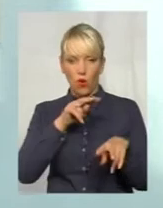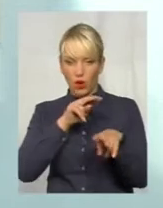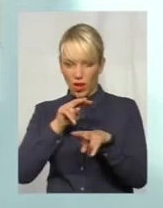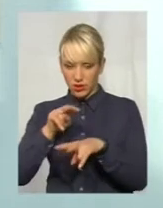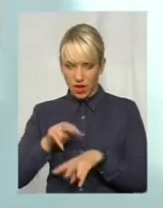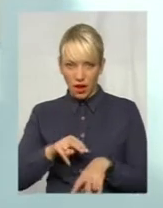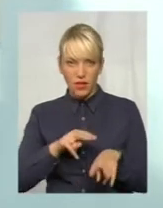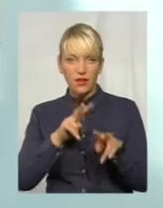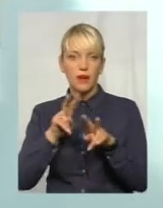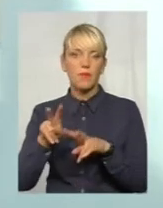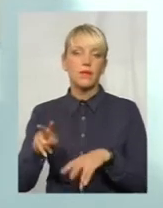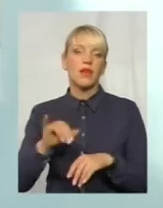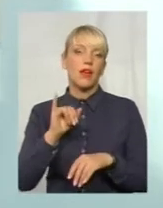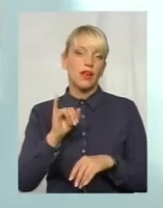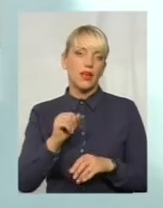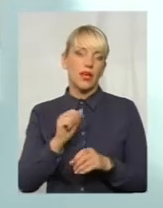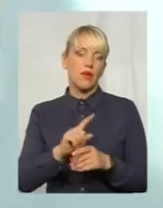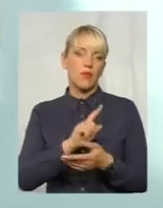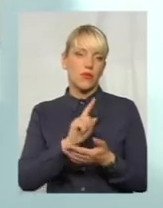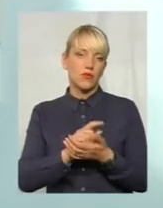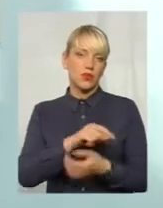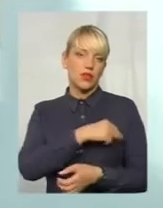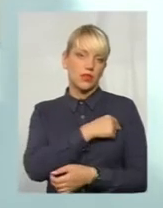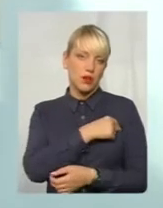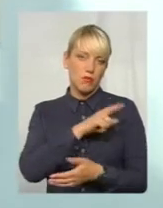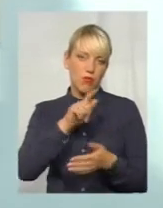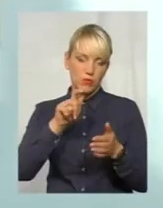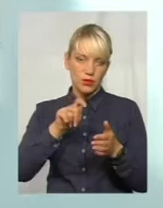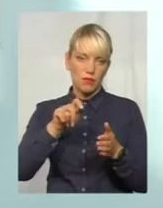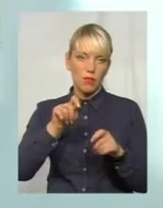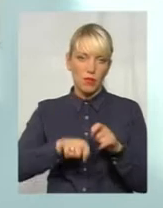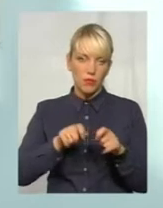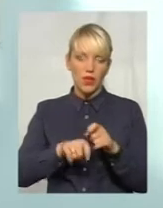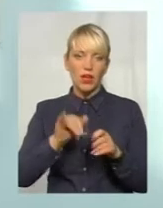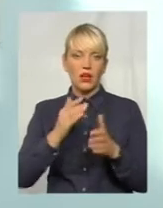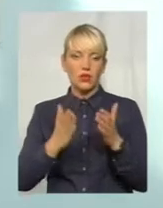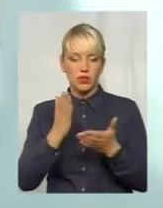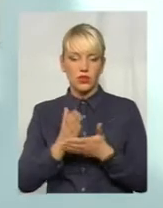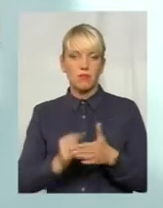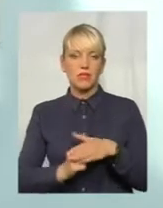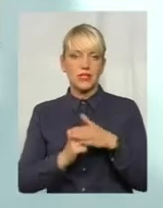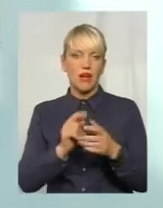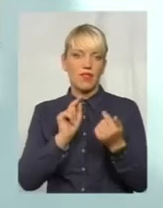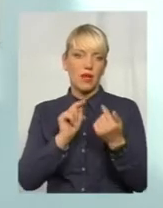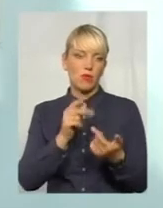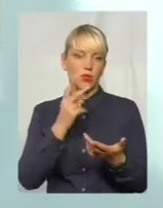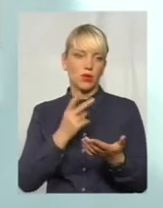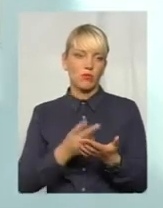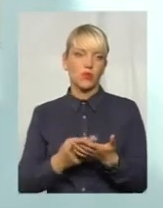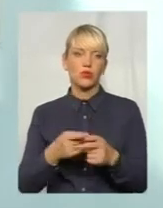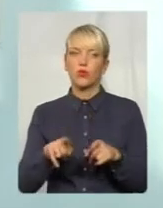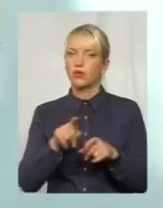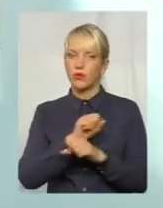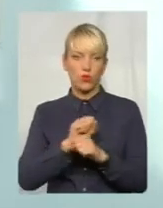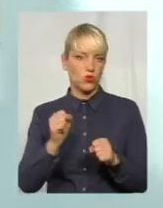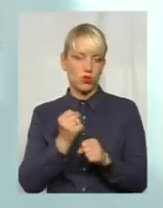проводить обов'язково термометрію, і якщо є підстави на протипоказ, в такому випадку щеплення на